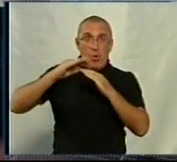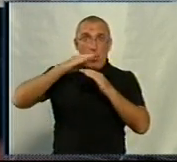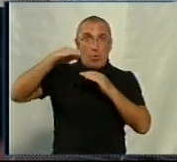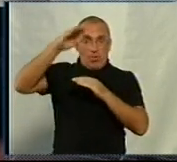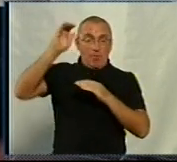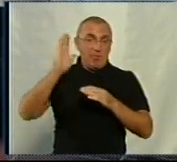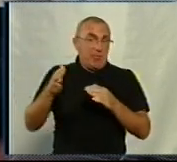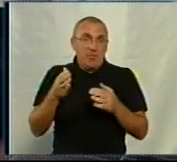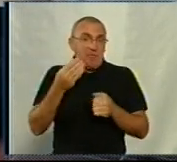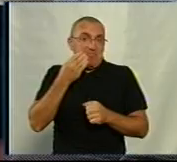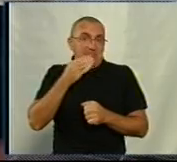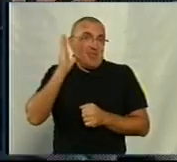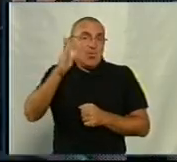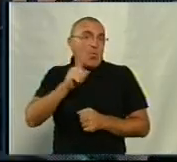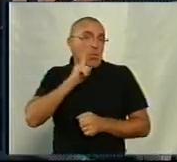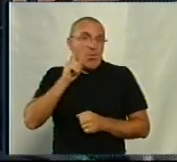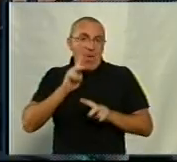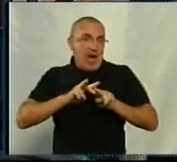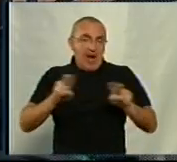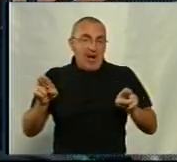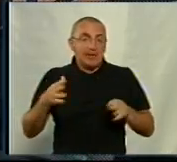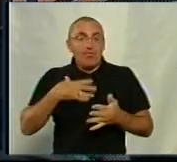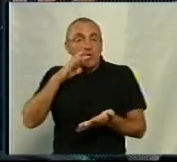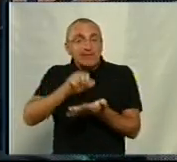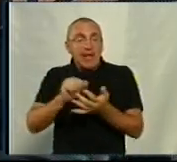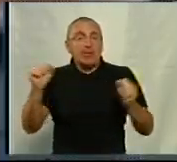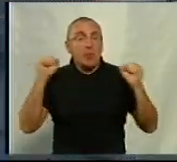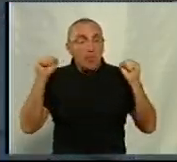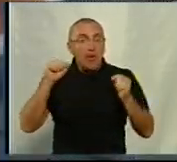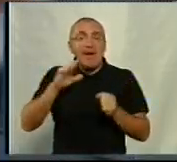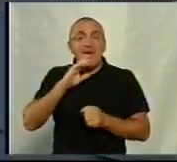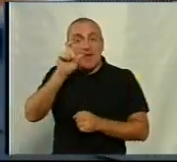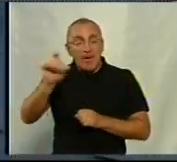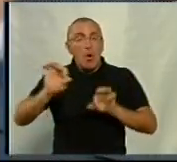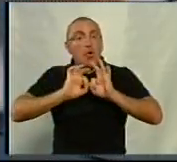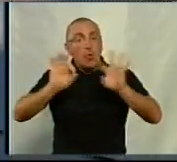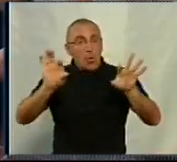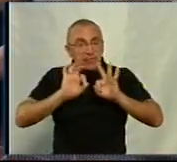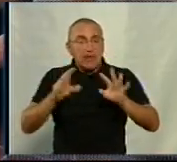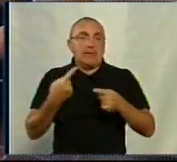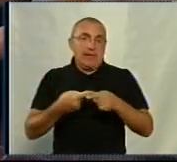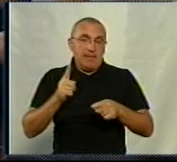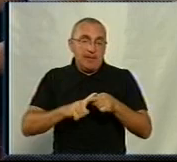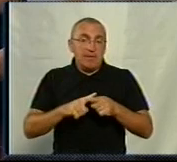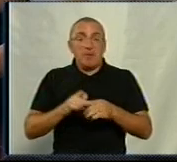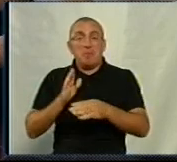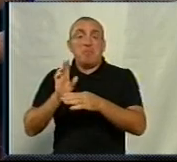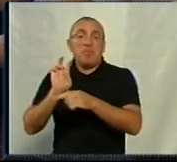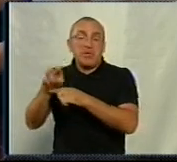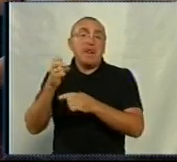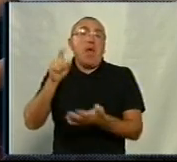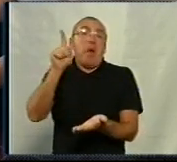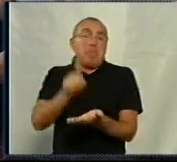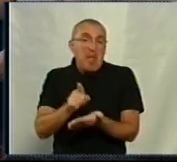то я думаю, геть буду вже потім юна. Про свої заняття спортом відвідувачки розповідають так. Пішла на пенсію, на